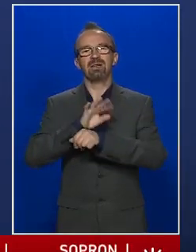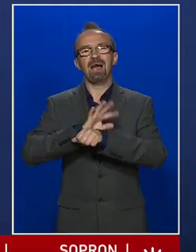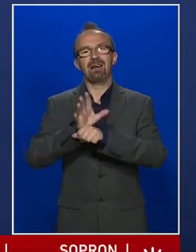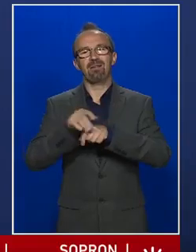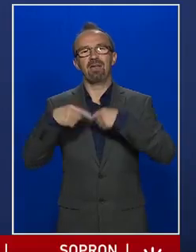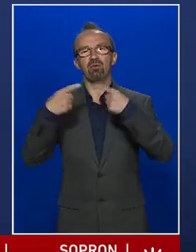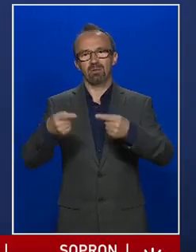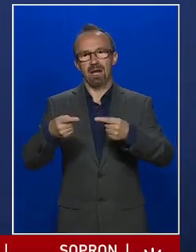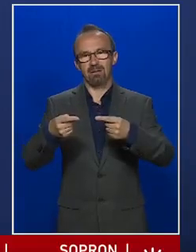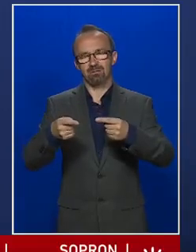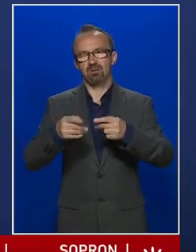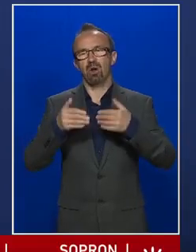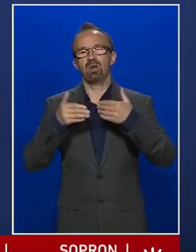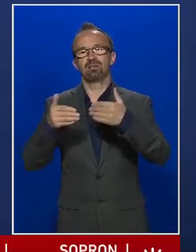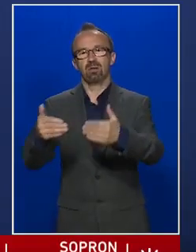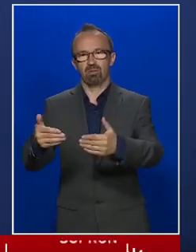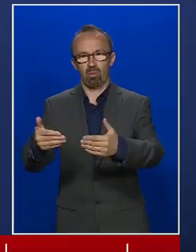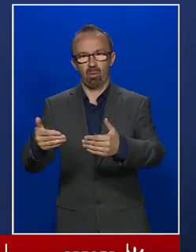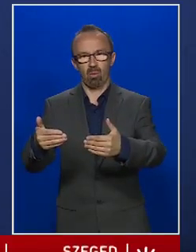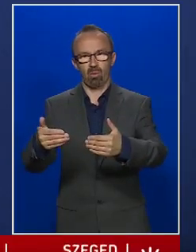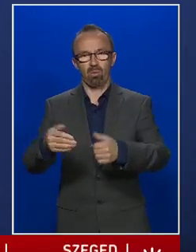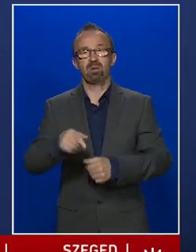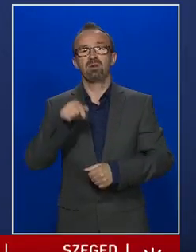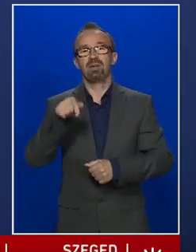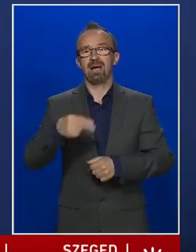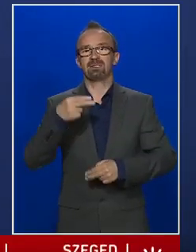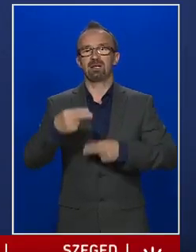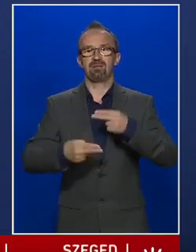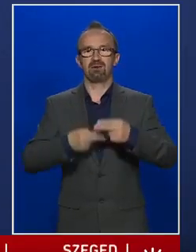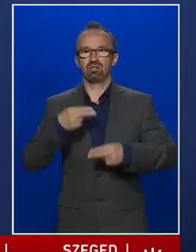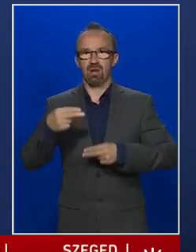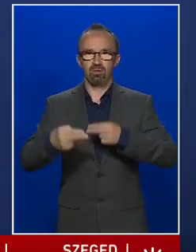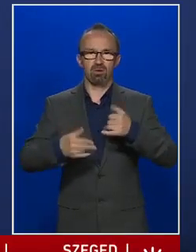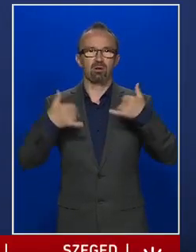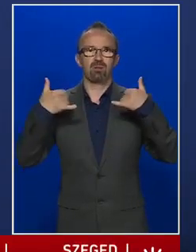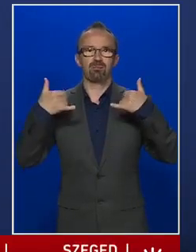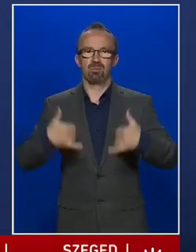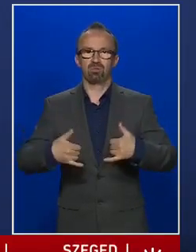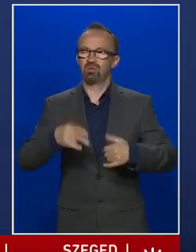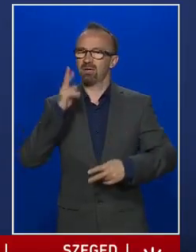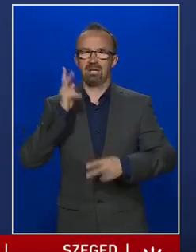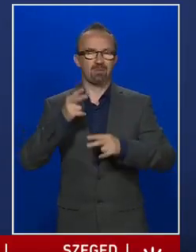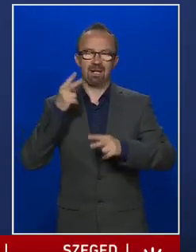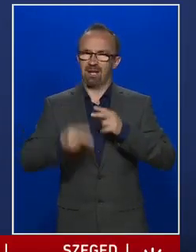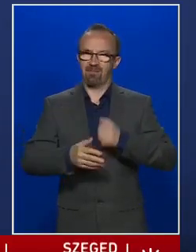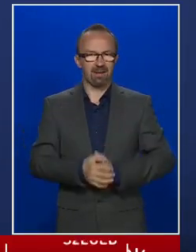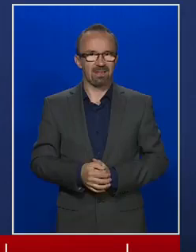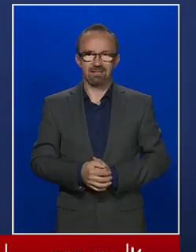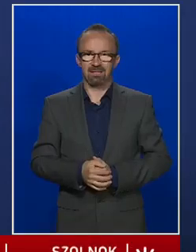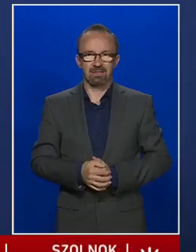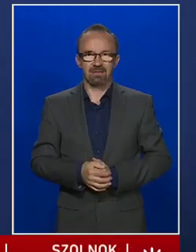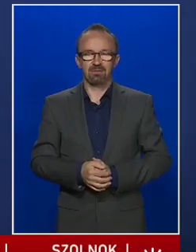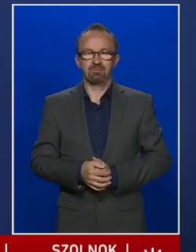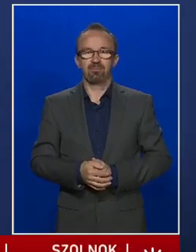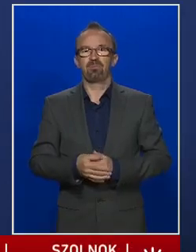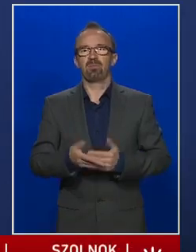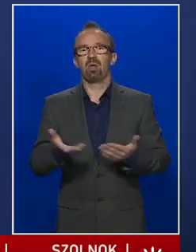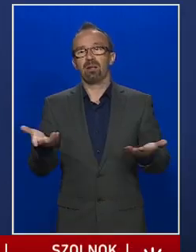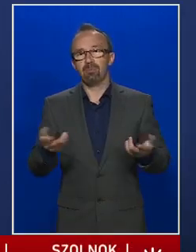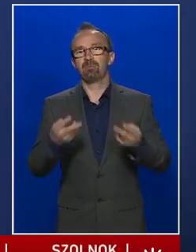elhalasztható, és ezeket a vizsgálatokat most nem kell elvégezni, hanem